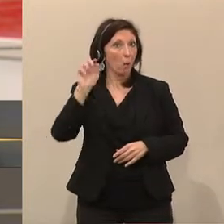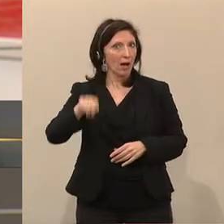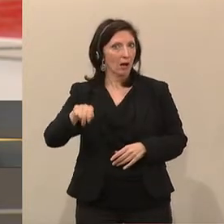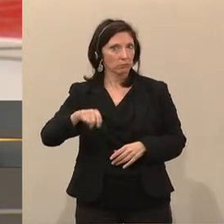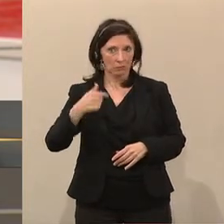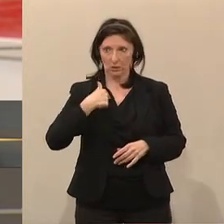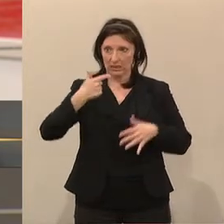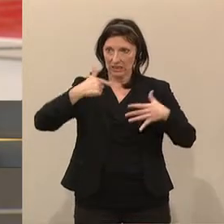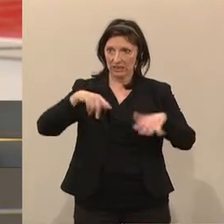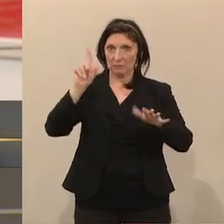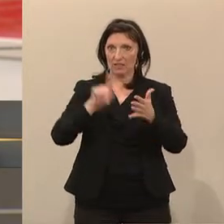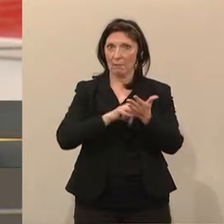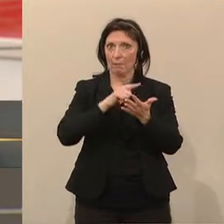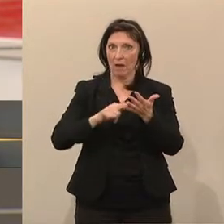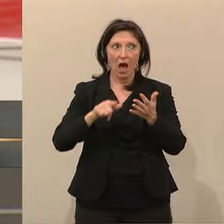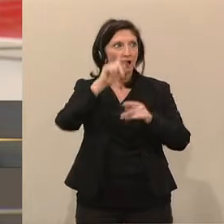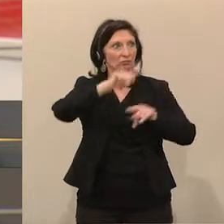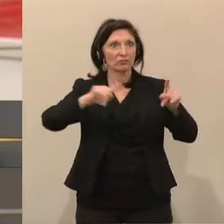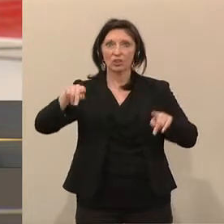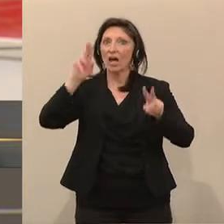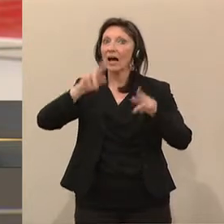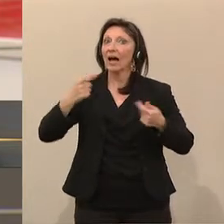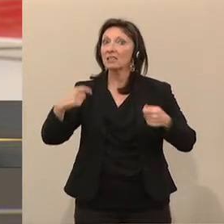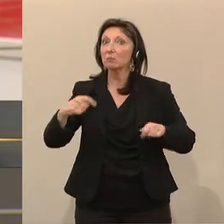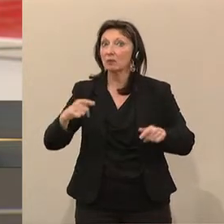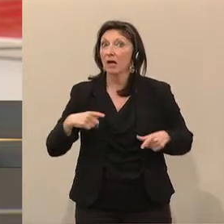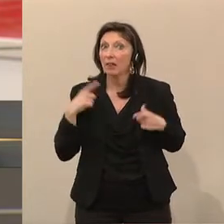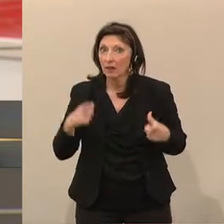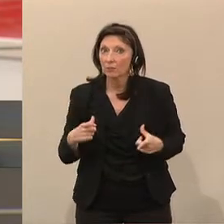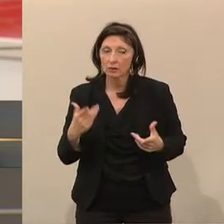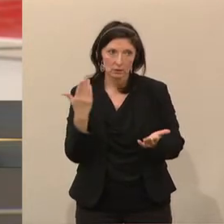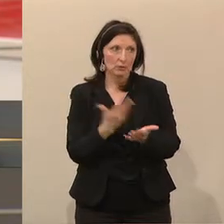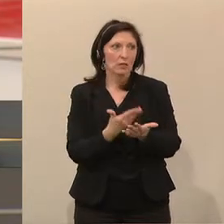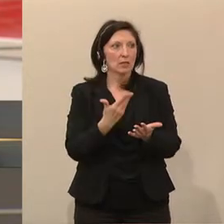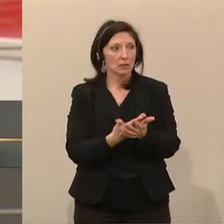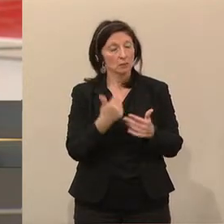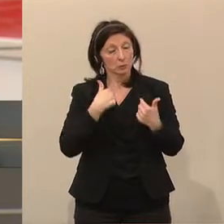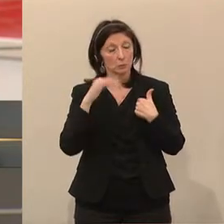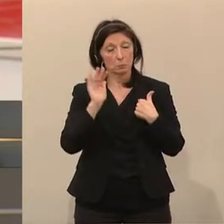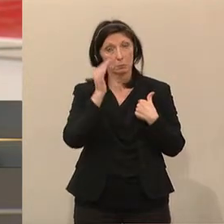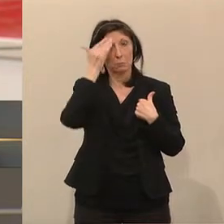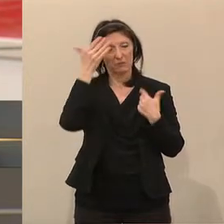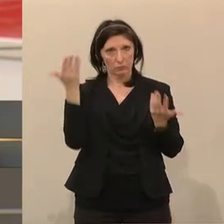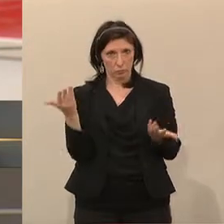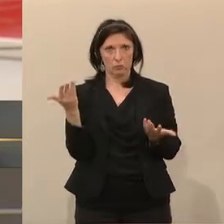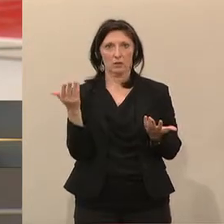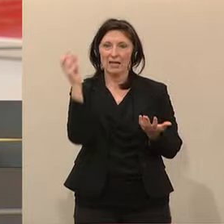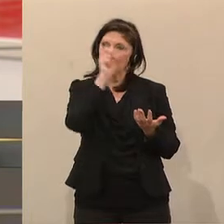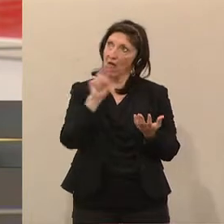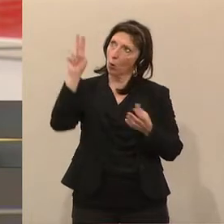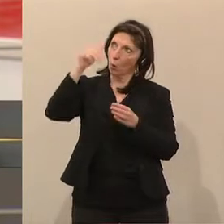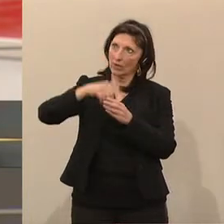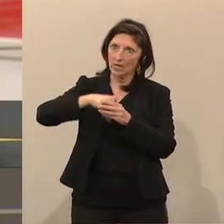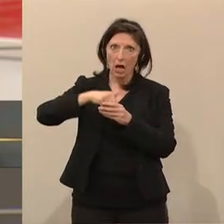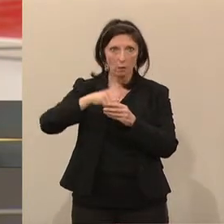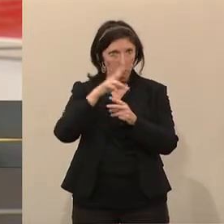Ratspräsidentschaften miterlebt habe und mir somit natürlich auch der Verantwortung Österreichs in der Europäischen Union